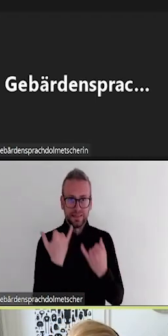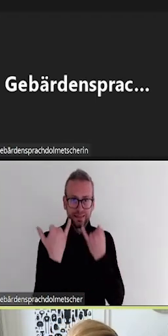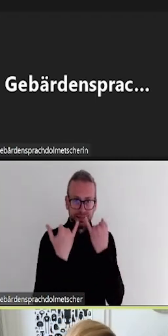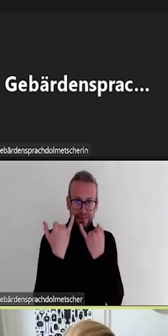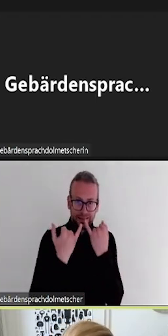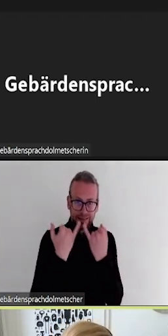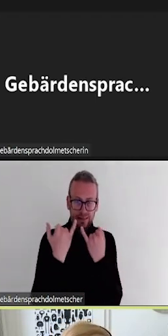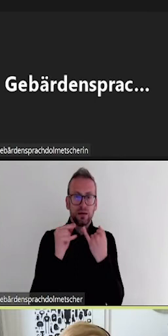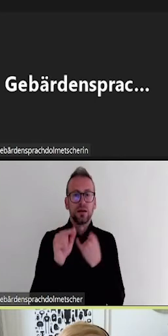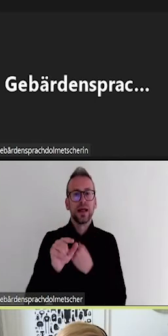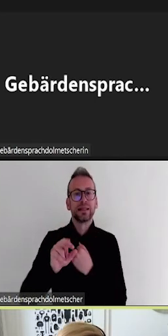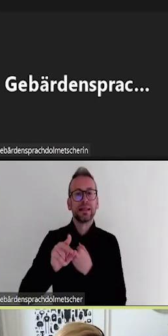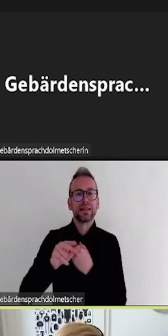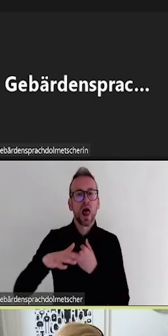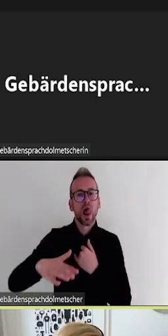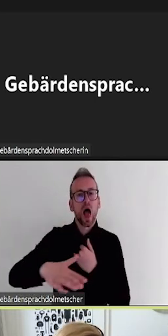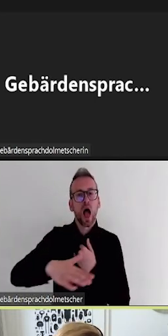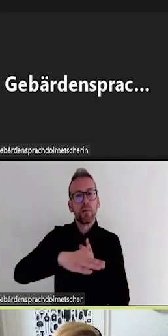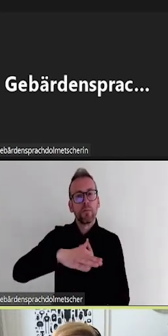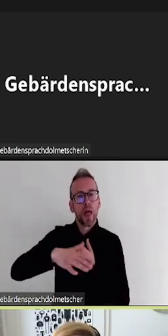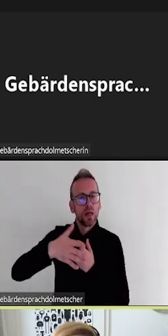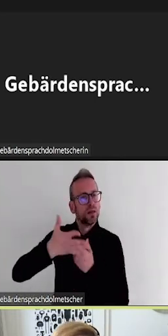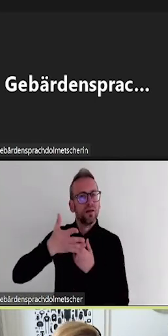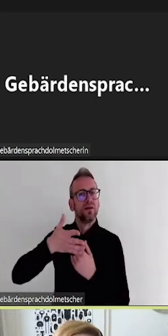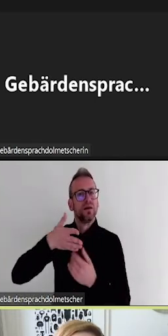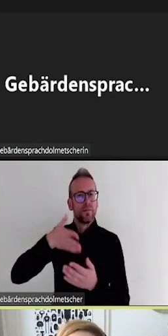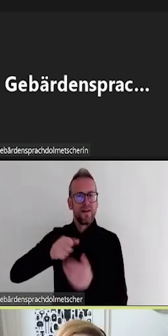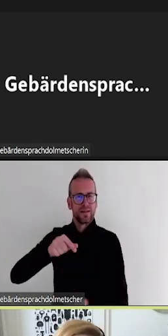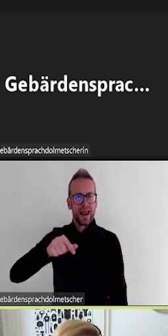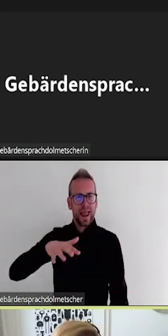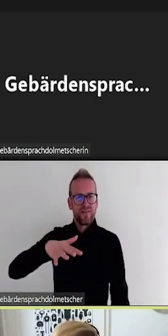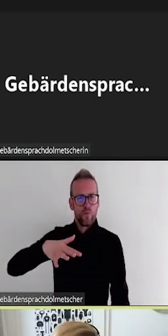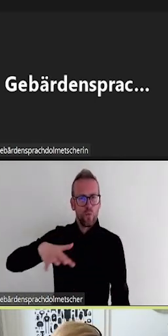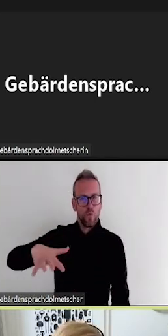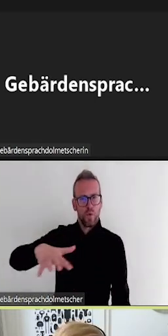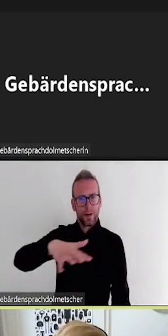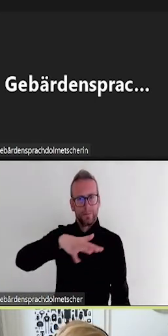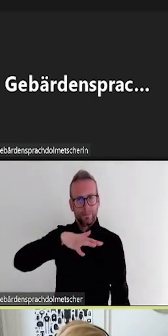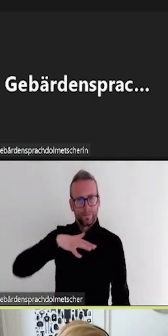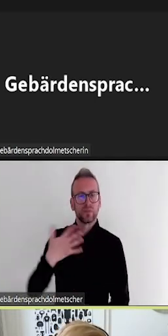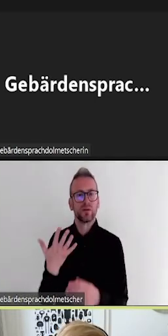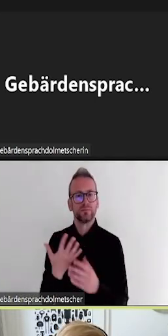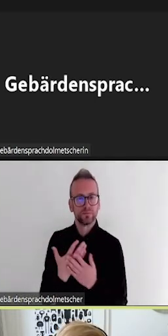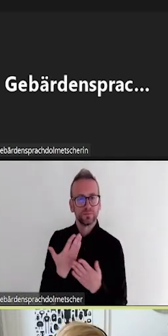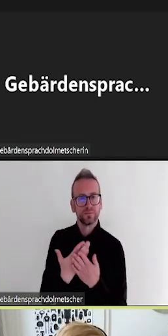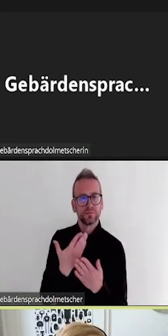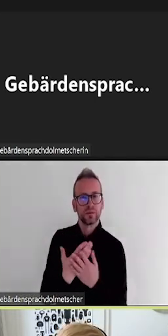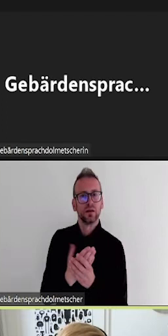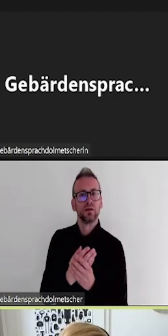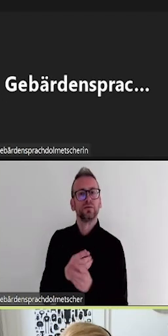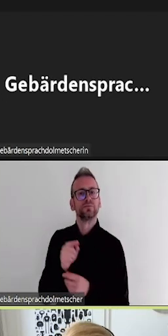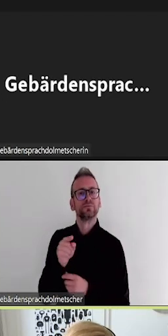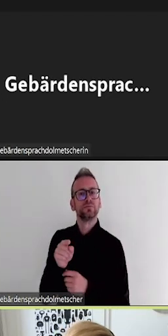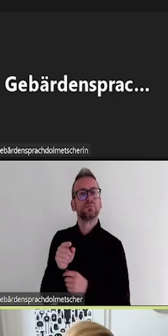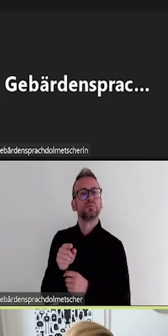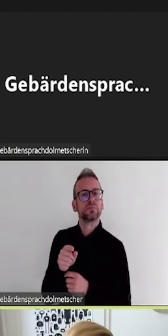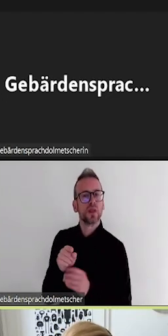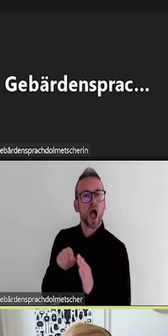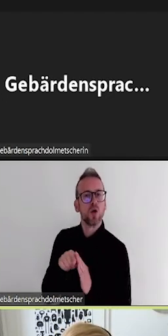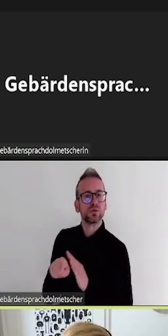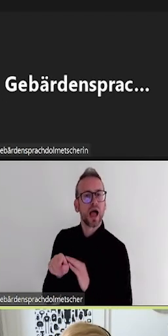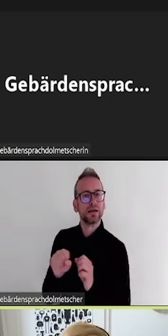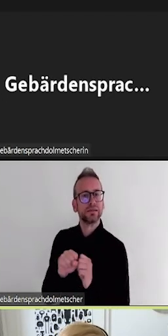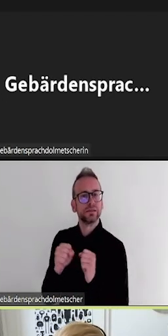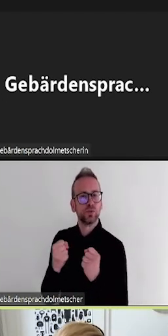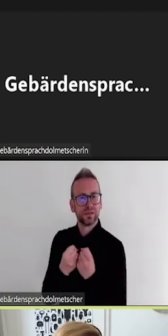Zentralkampus über die Unimedizin, den Nordcampus, aber auch verschiedene einzelne Standorte im Innenstadtbereich. Was die einzelnen